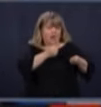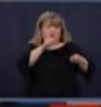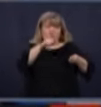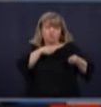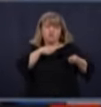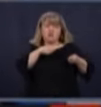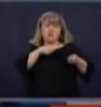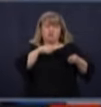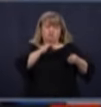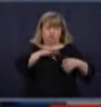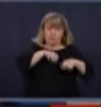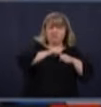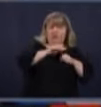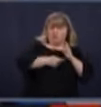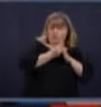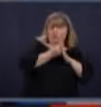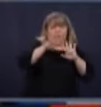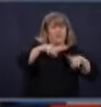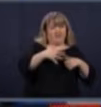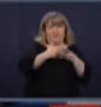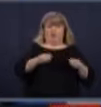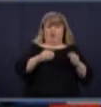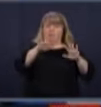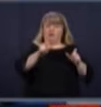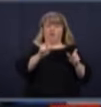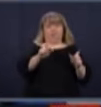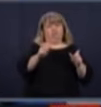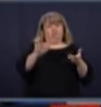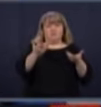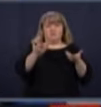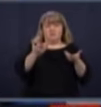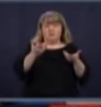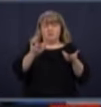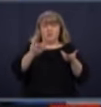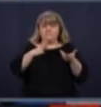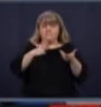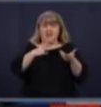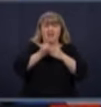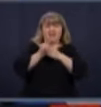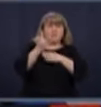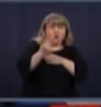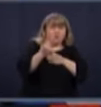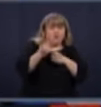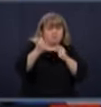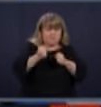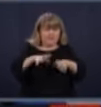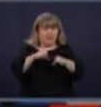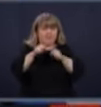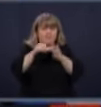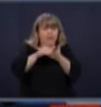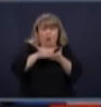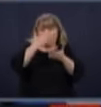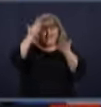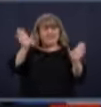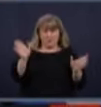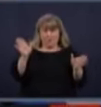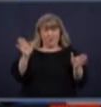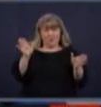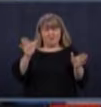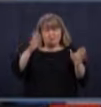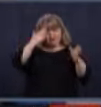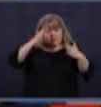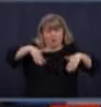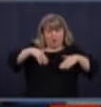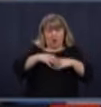il a de'immunité. Là, est qu'elle se prolonge au-delà d'une saison? On ne le sait pas. Moi, je pense qu'à date, ce que je sens, à la